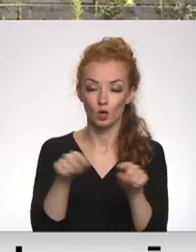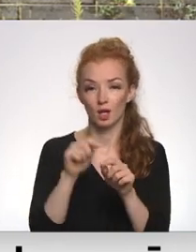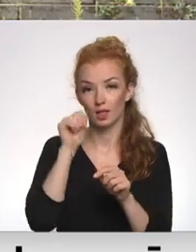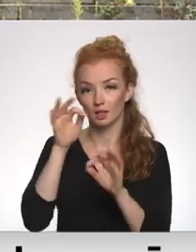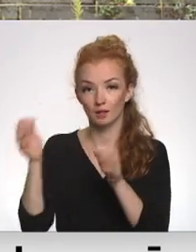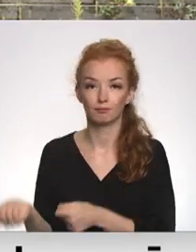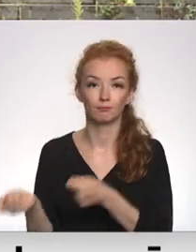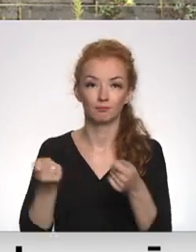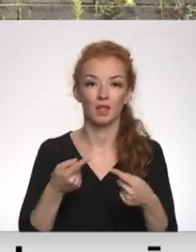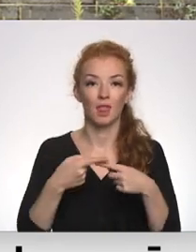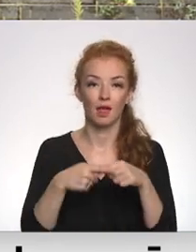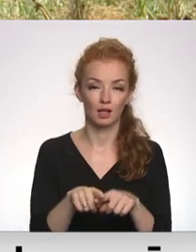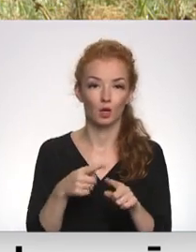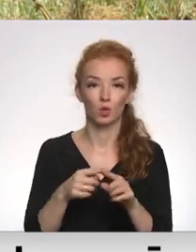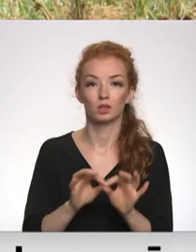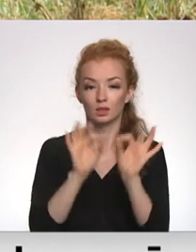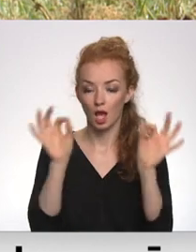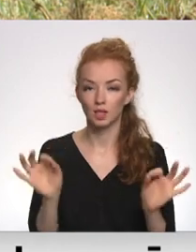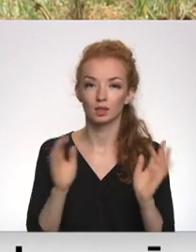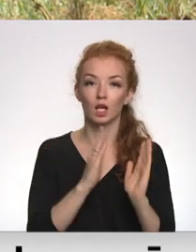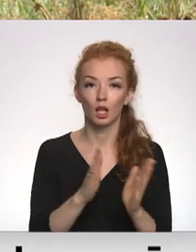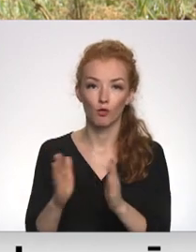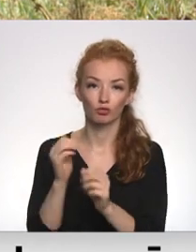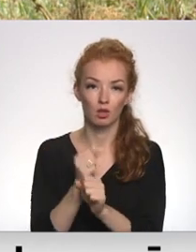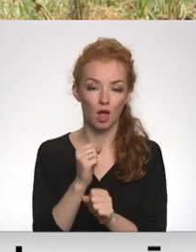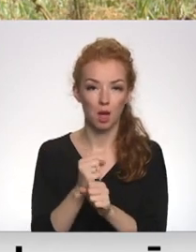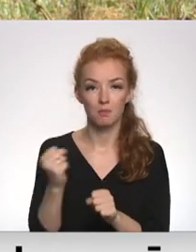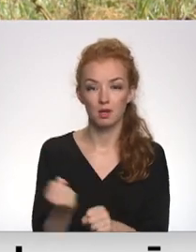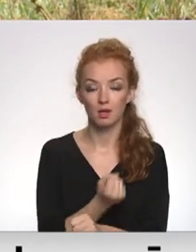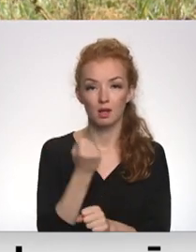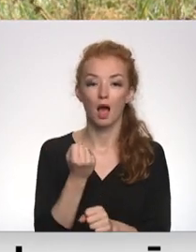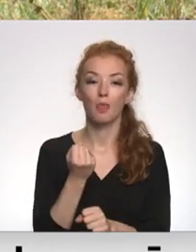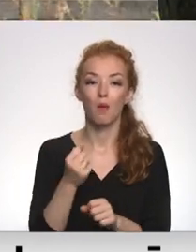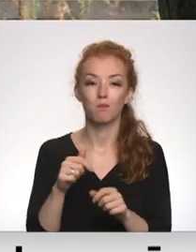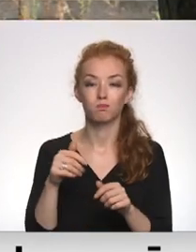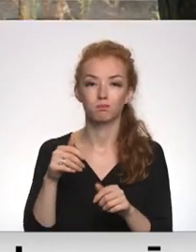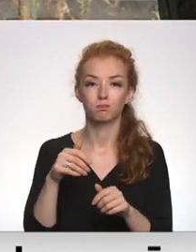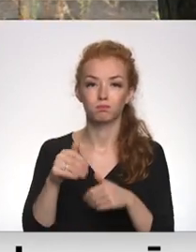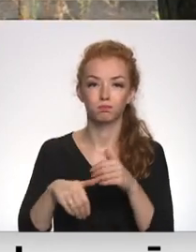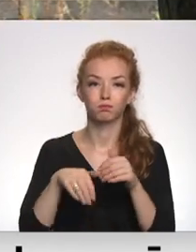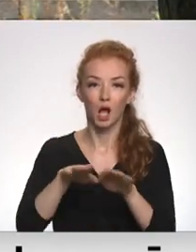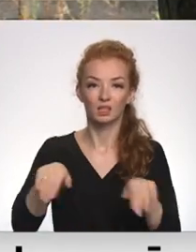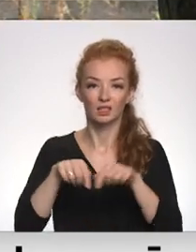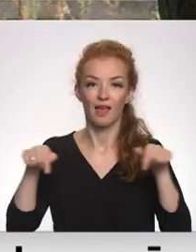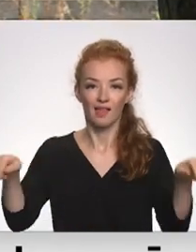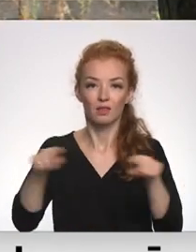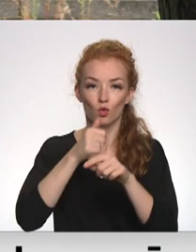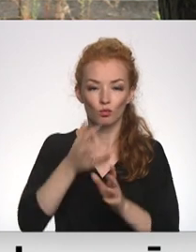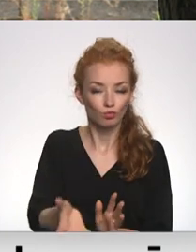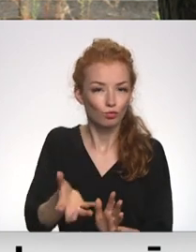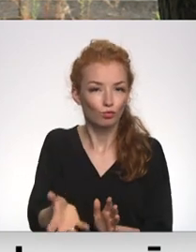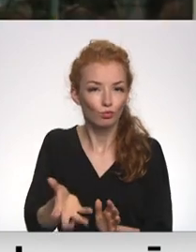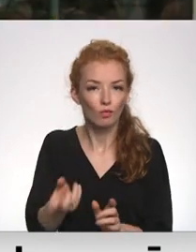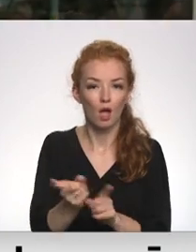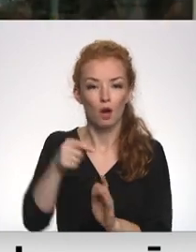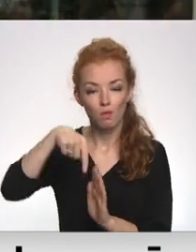ievesta tehnika. Tas nozīmē, ka uzsāksies sagatavošanas darbi, jo atiecībā pa basēnu ūdens atsūknēšanu, atiecībā pa